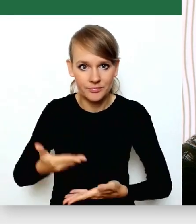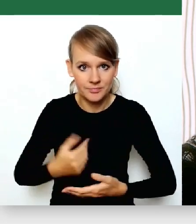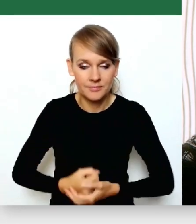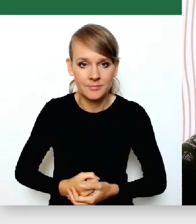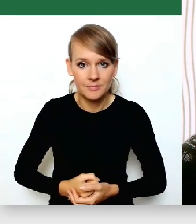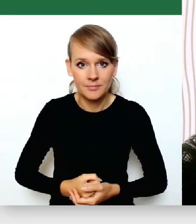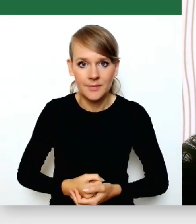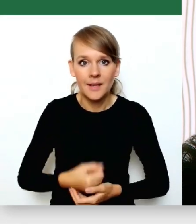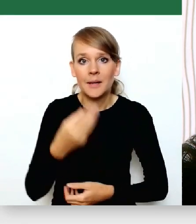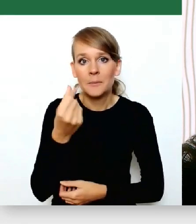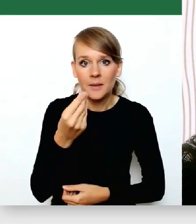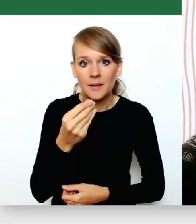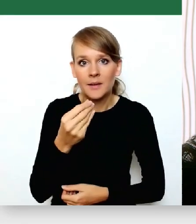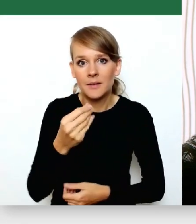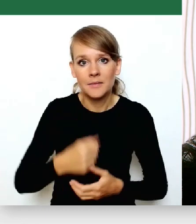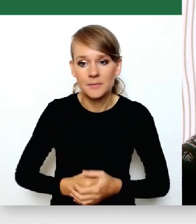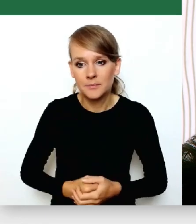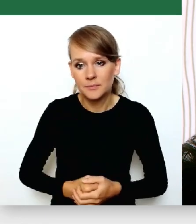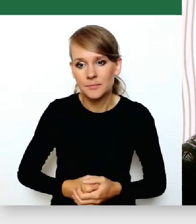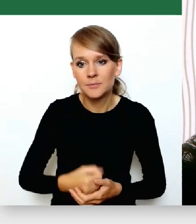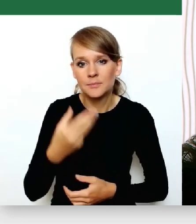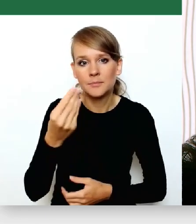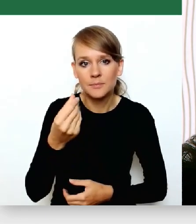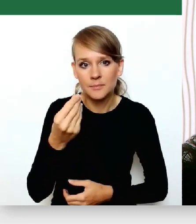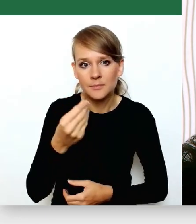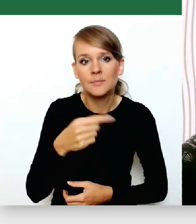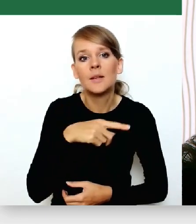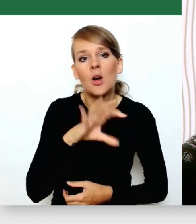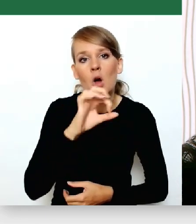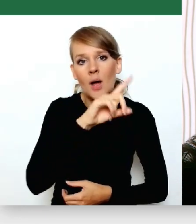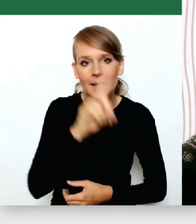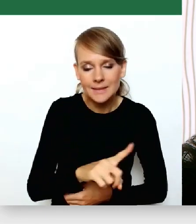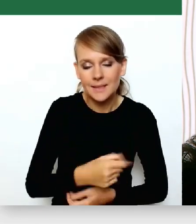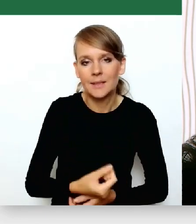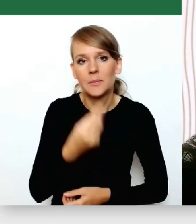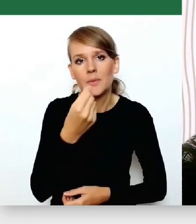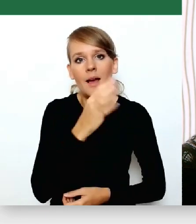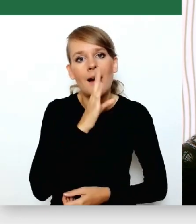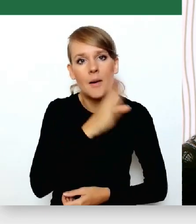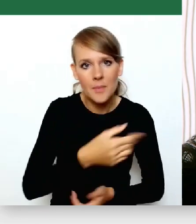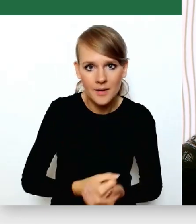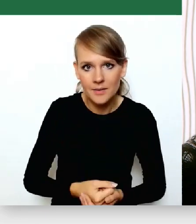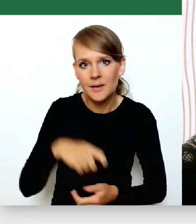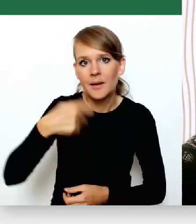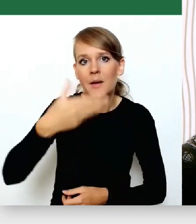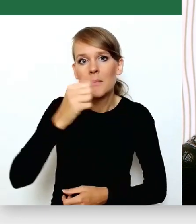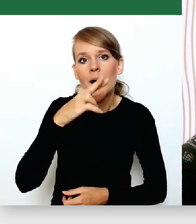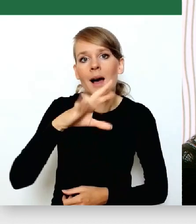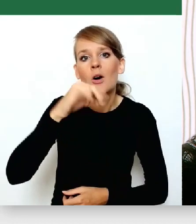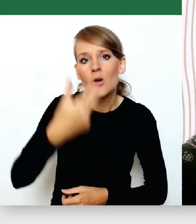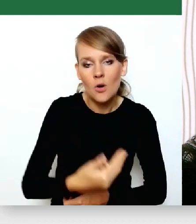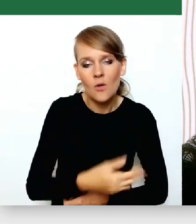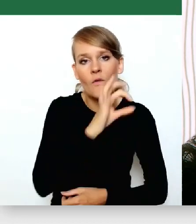Środki z ANZ-u, środki z Ameryki, środki od prezydenta Macrona nie płyną do budżetu